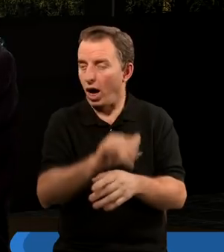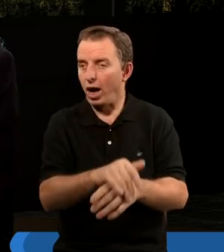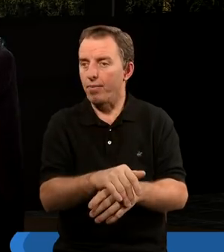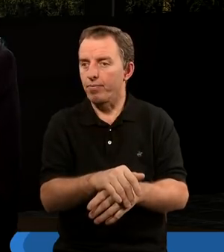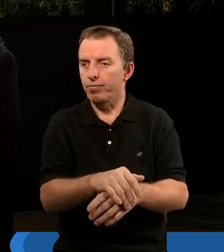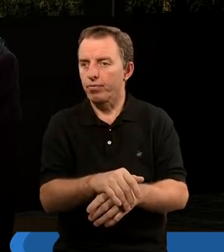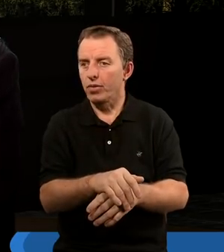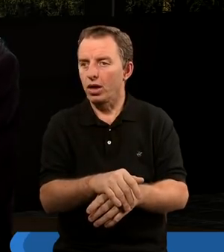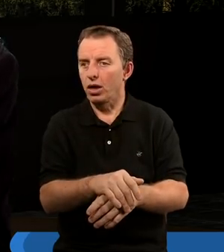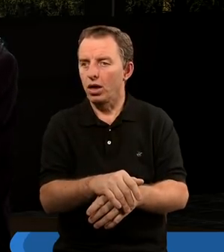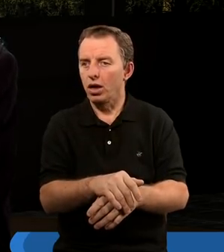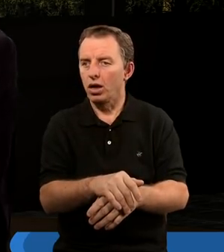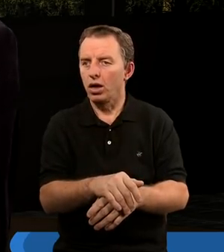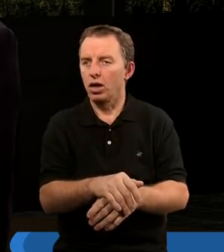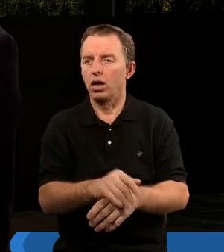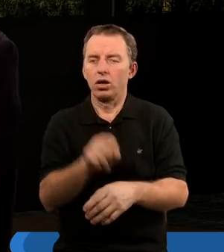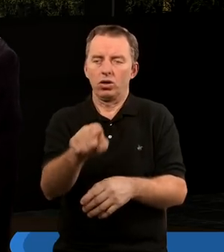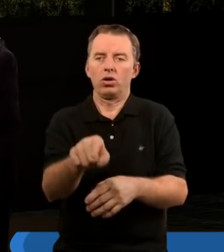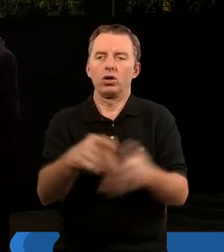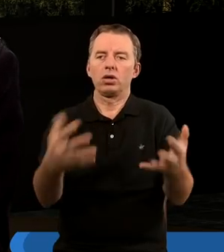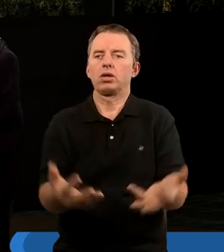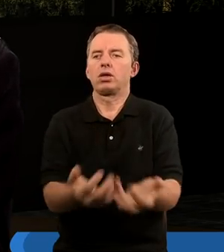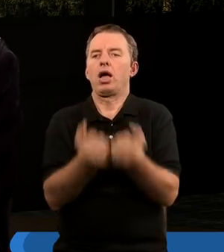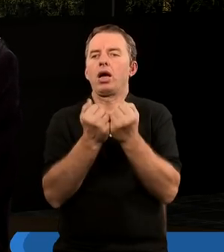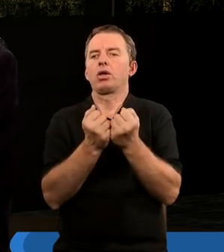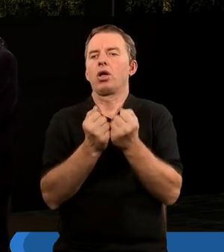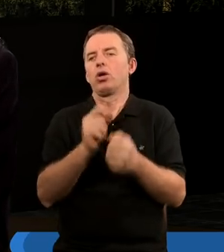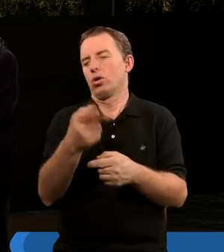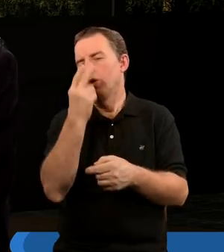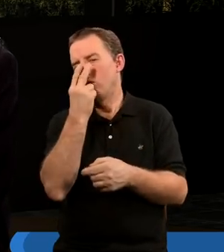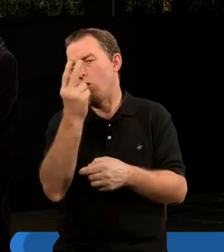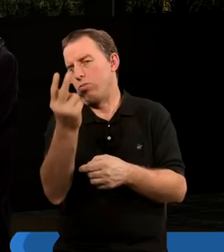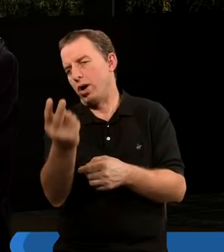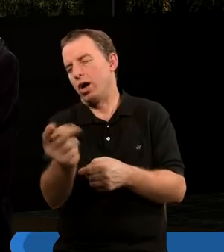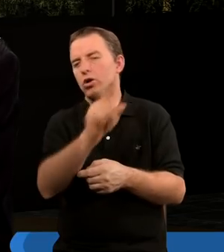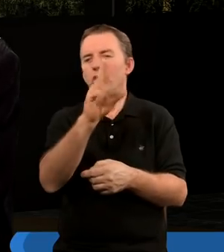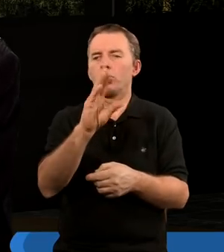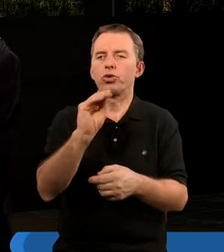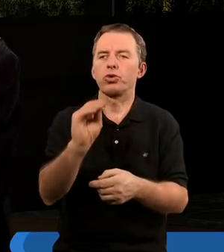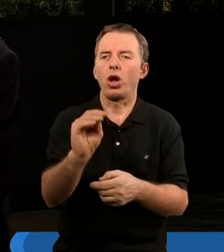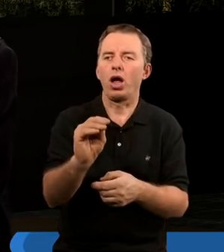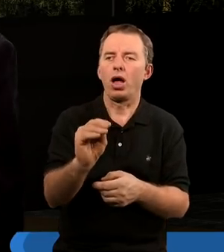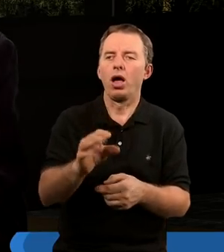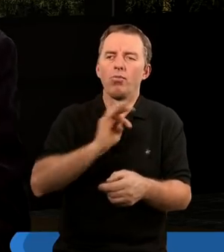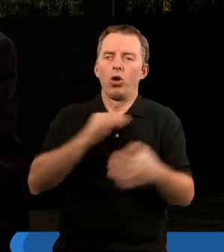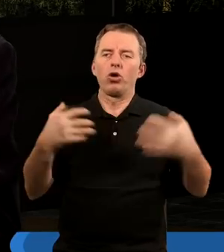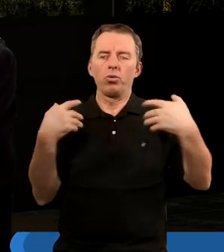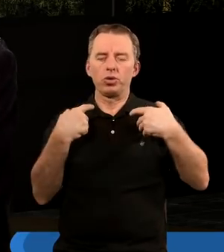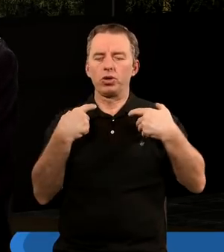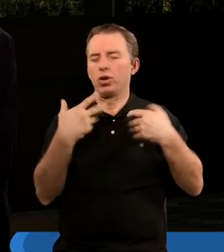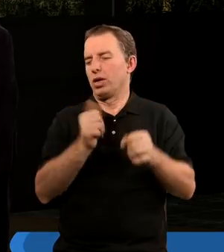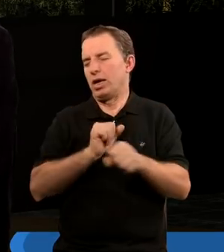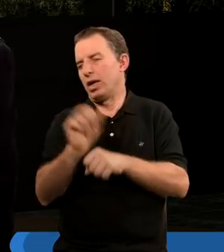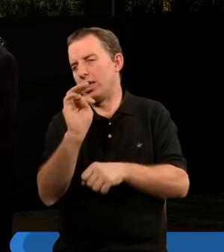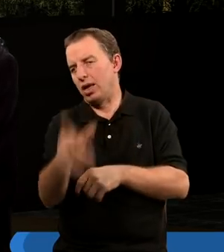w Biblii? A tam tylko znajdę coś, co znowu zobaczę, że w moim życiu nie